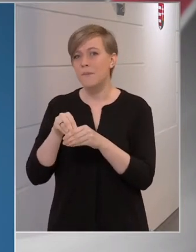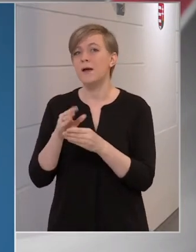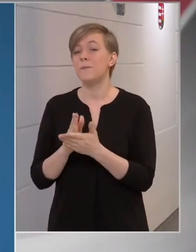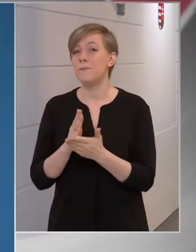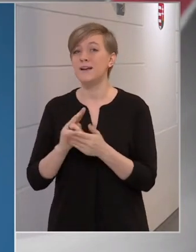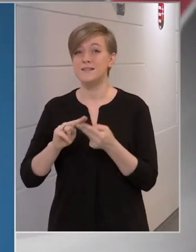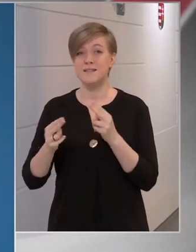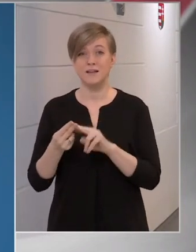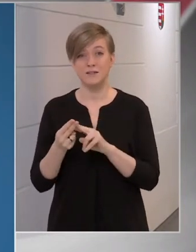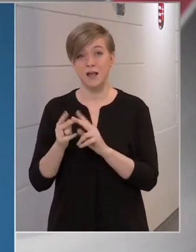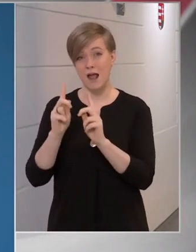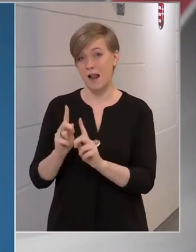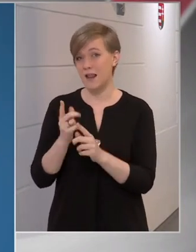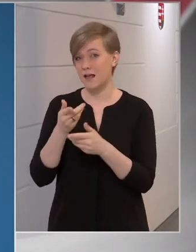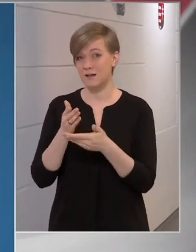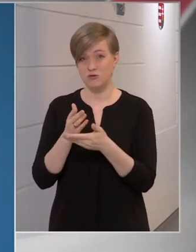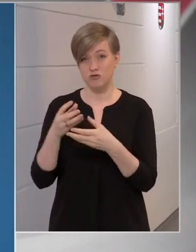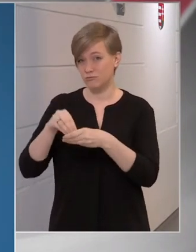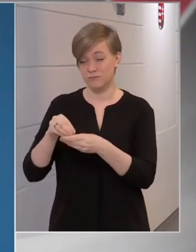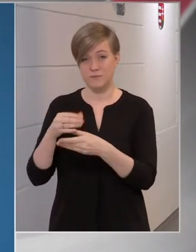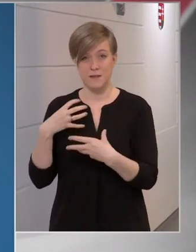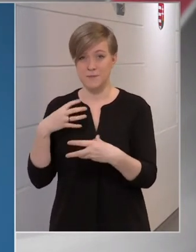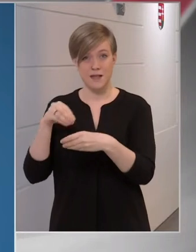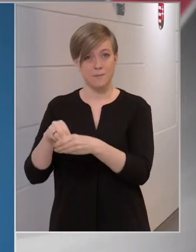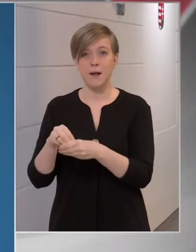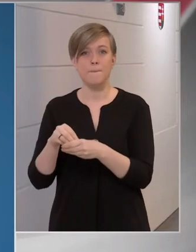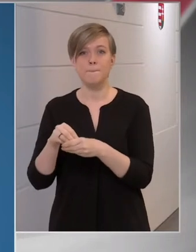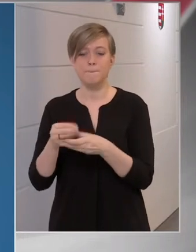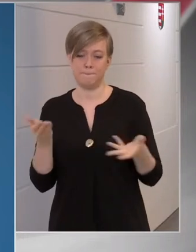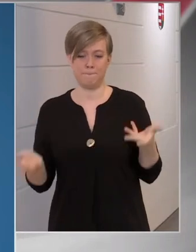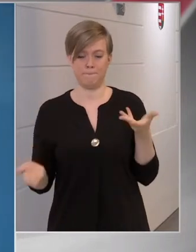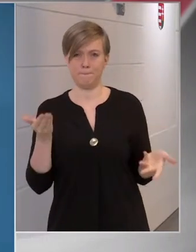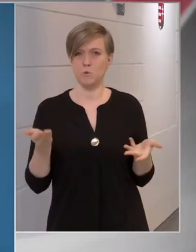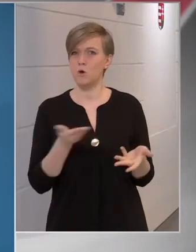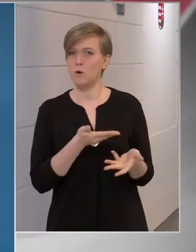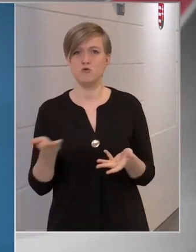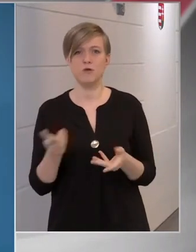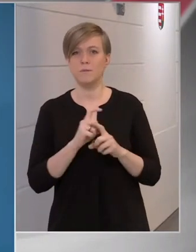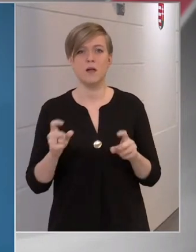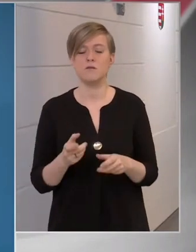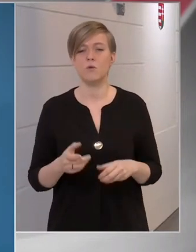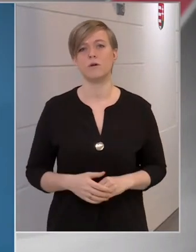még a szerdai állás szerint sem szerepelnek. Mi az oka ennek az eltérésnek?